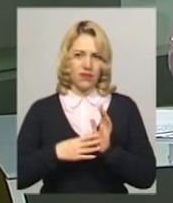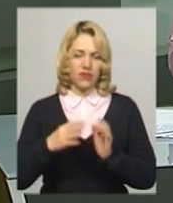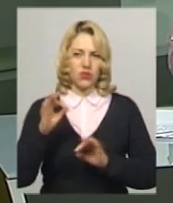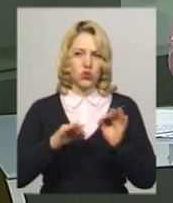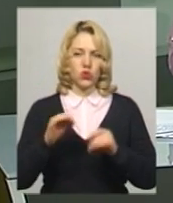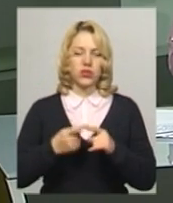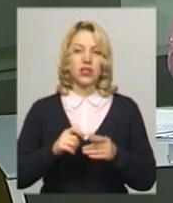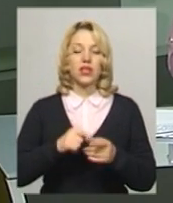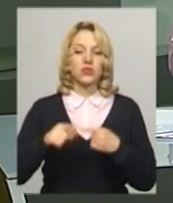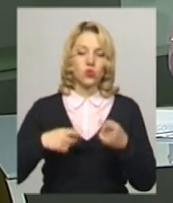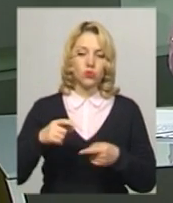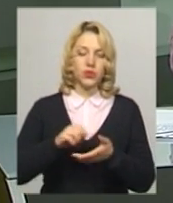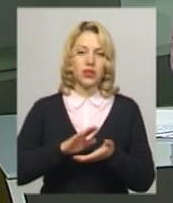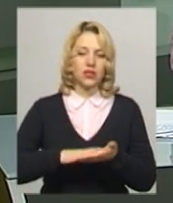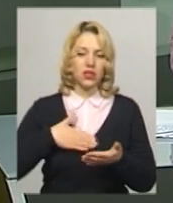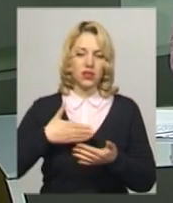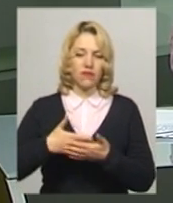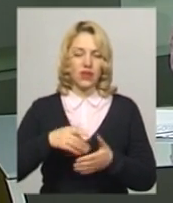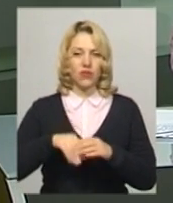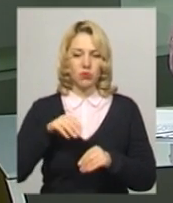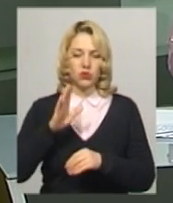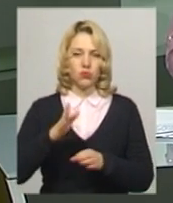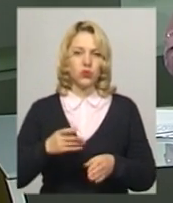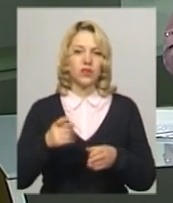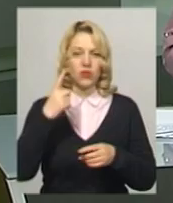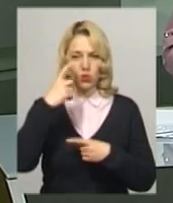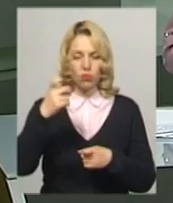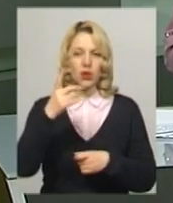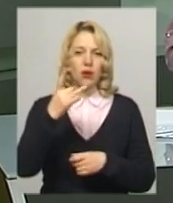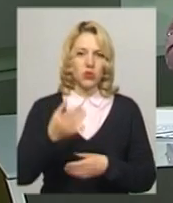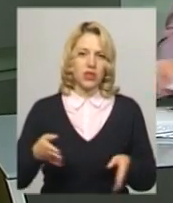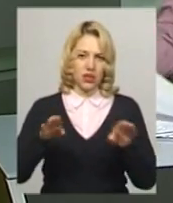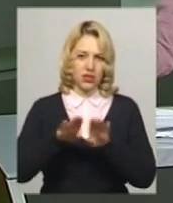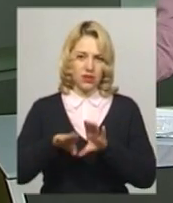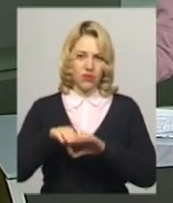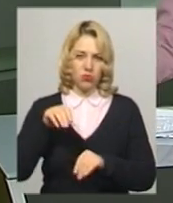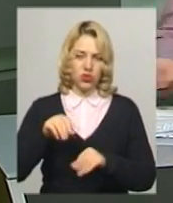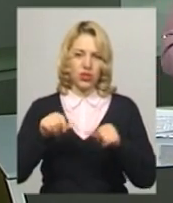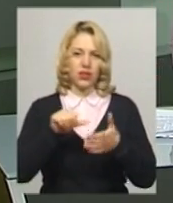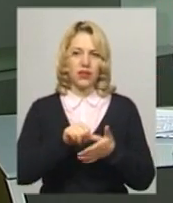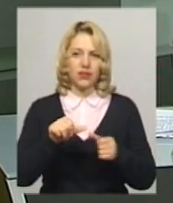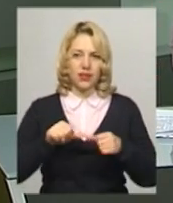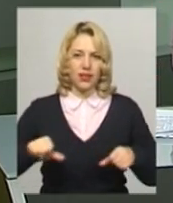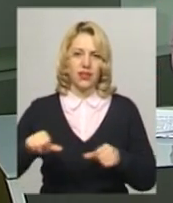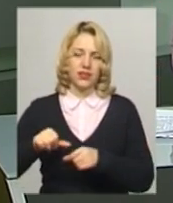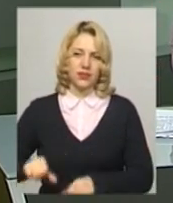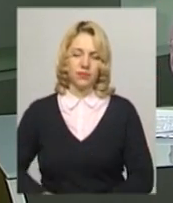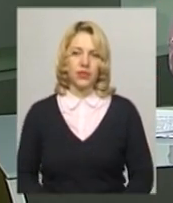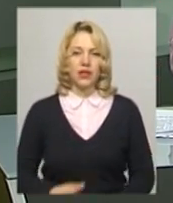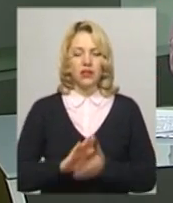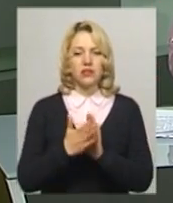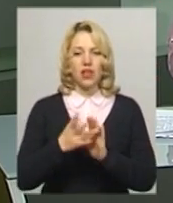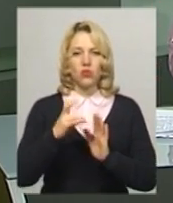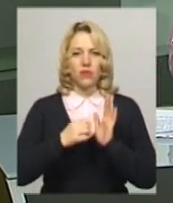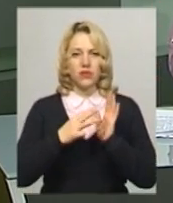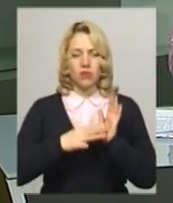Наступні дані щодо активності виборців будуть відомі після закриття дільниць о 20-й годині. Станом на 18-ту